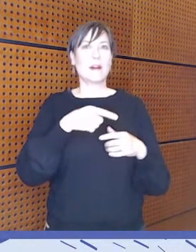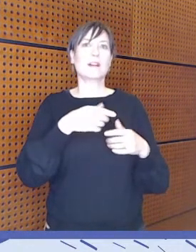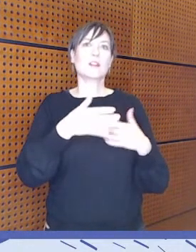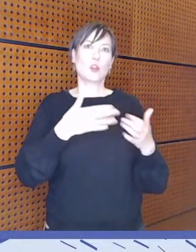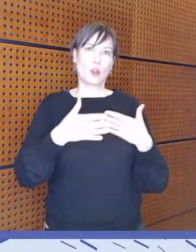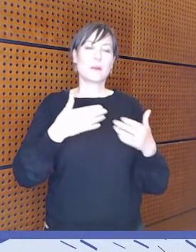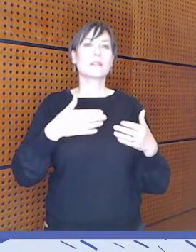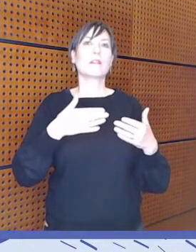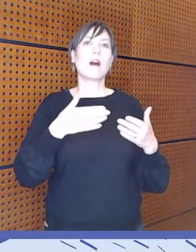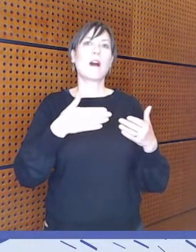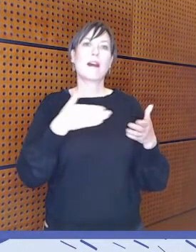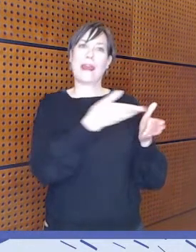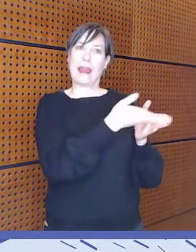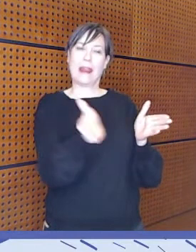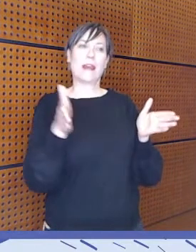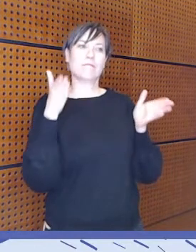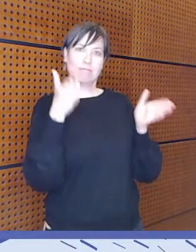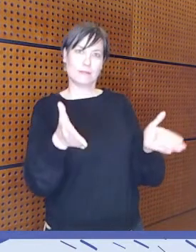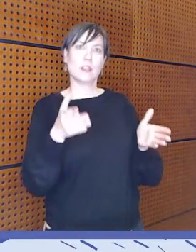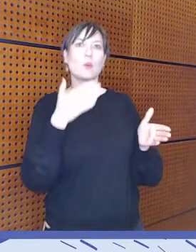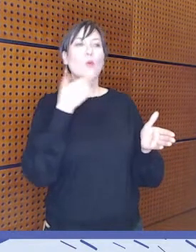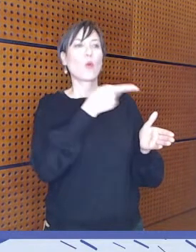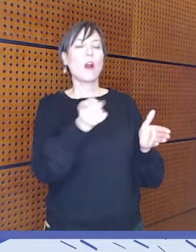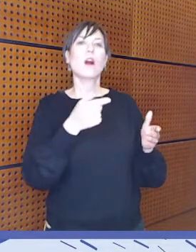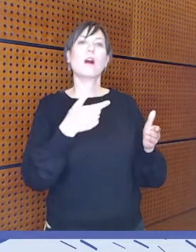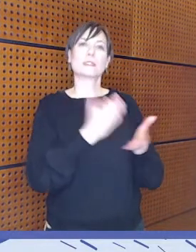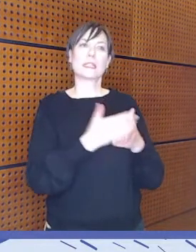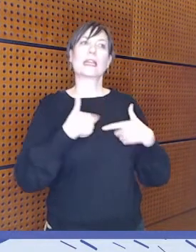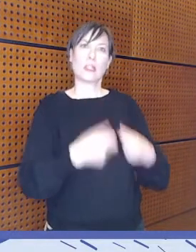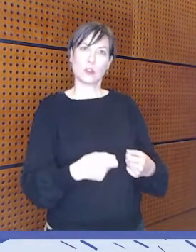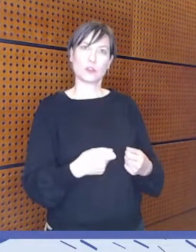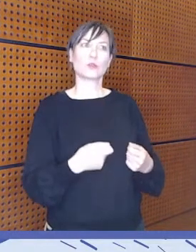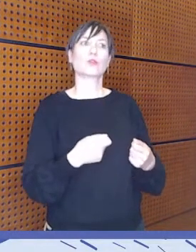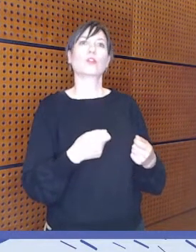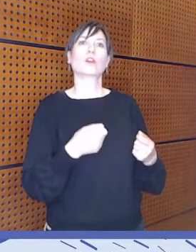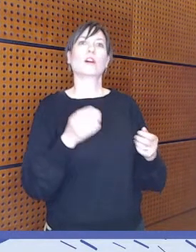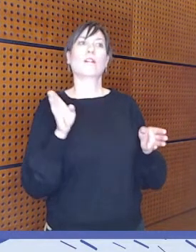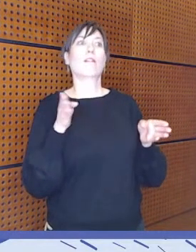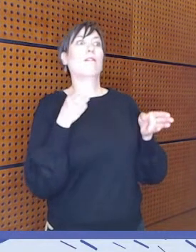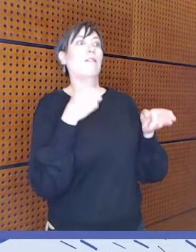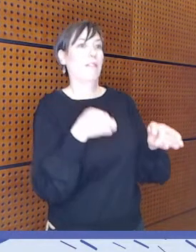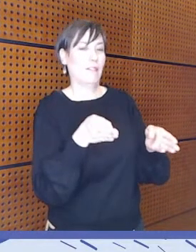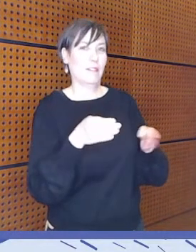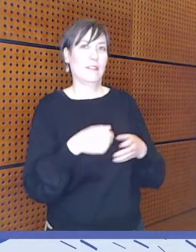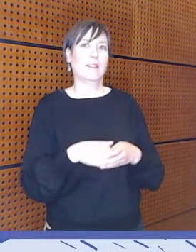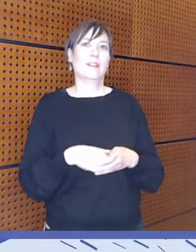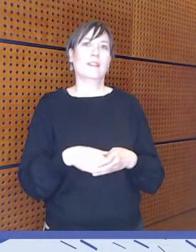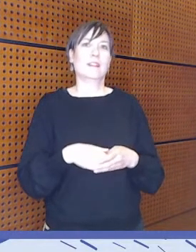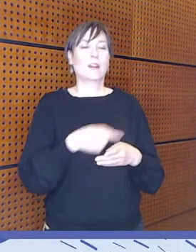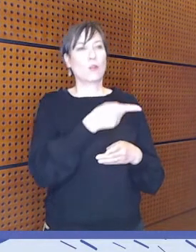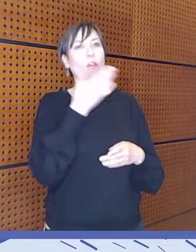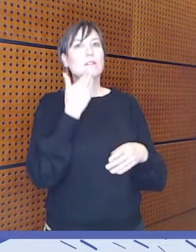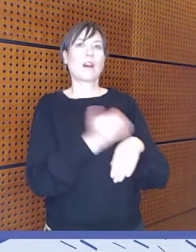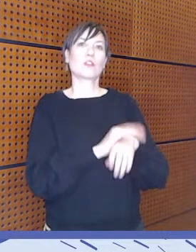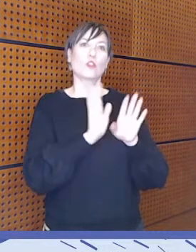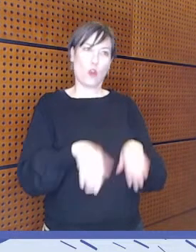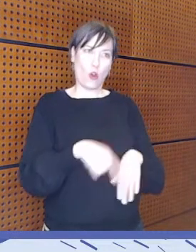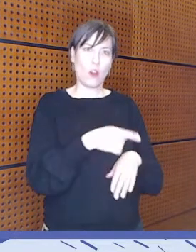pitkälti niille, jotka jollakin tavalla on tästä asiasta jo kiinnostunut ja joilla ehkä siihen myös sitä kautta valmiuksia on.